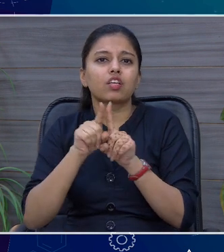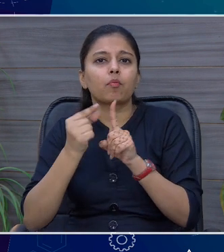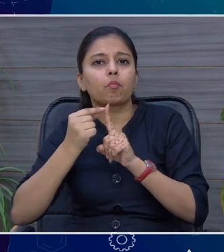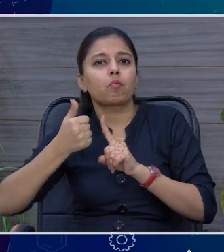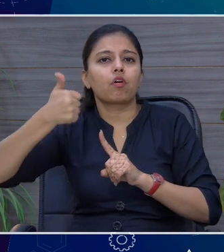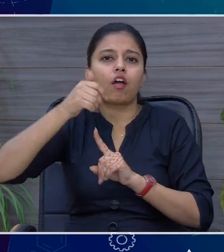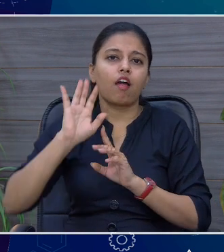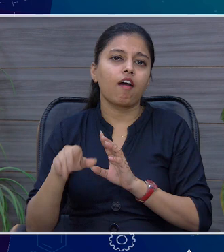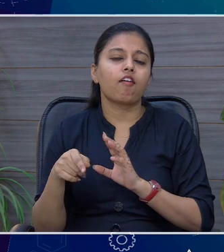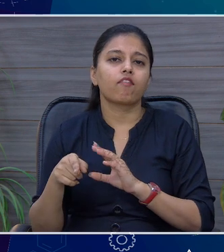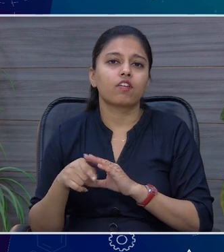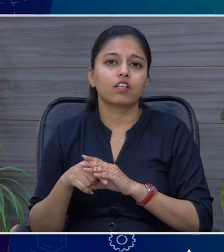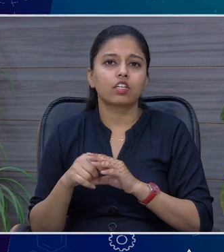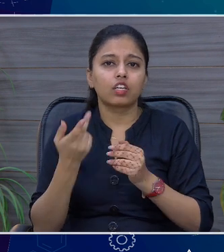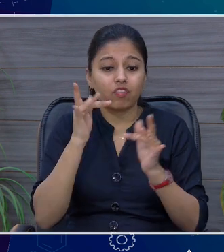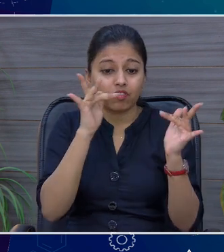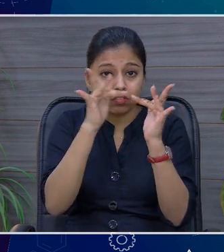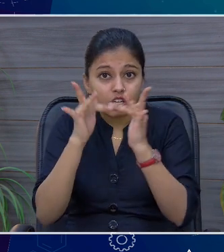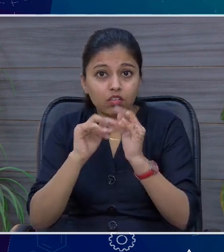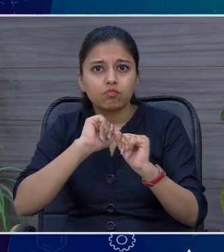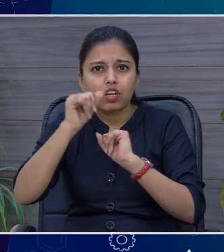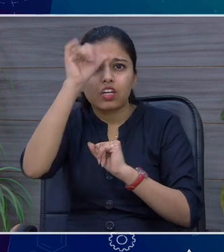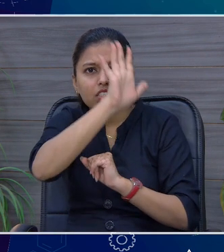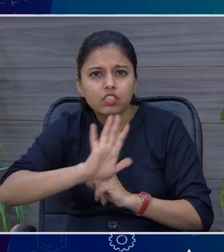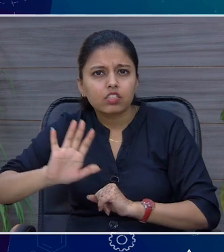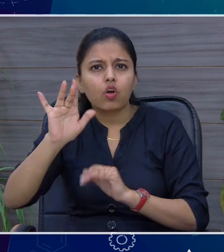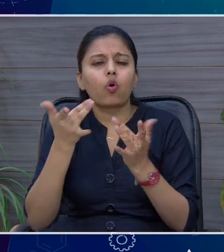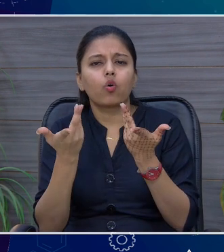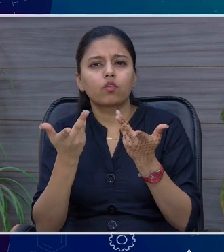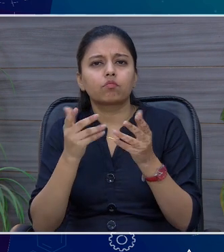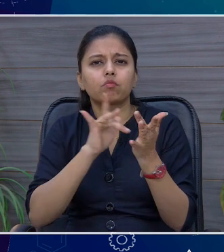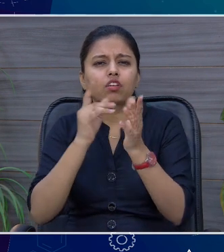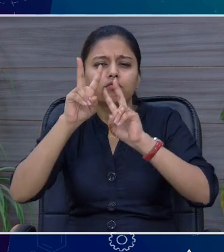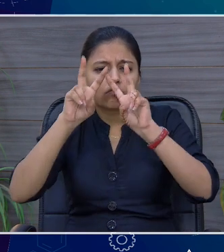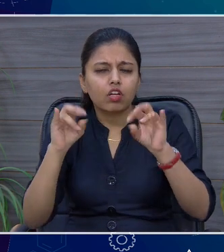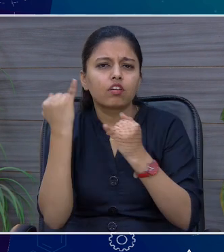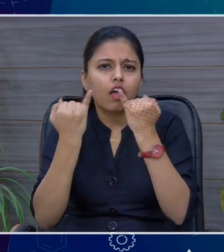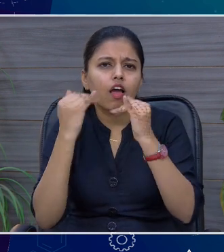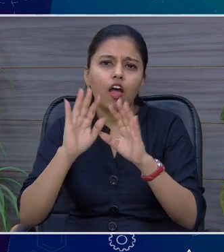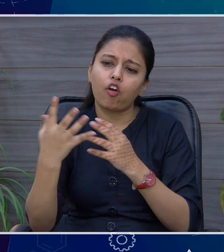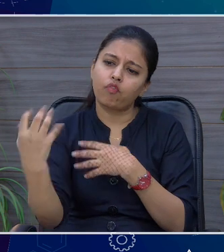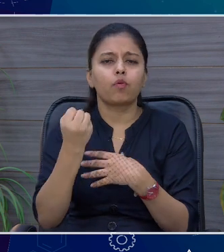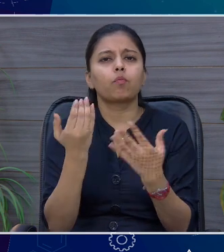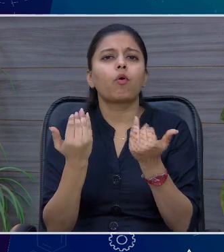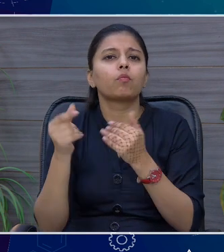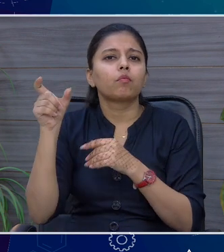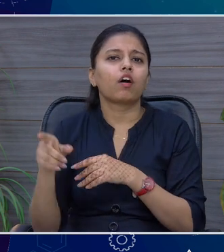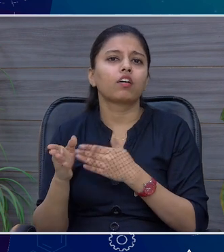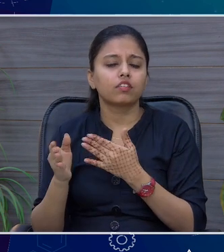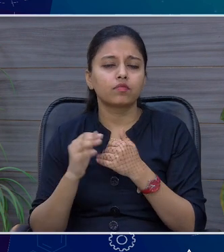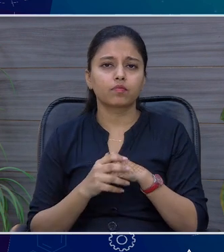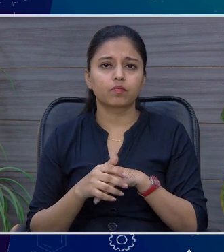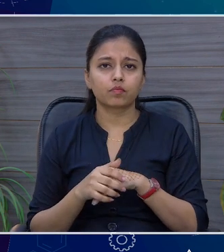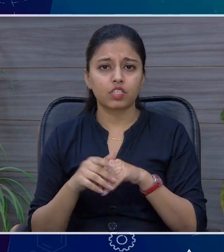आपको भी इंटरेट में इंडिया कानून में या किसी भी प्लीकिल्स जर्णल में जाएगा तो यह एक लैंड़ा केस था जिसमें